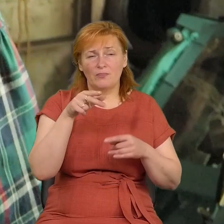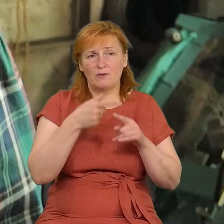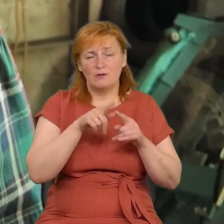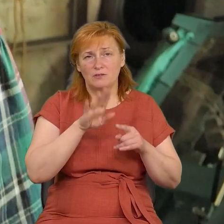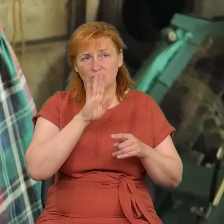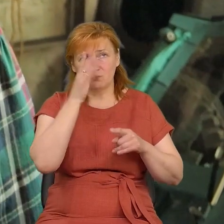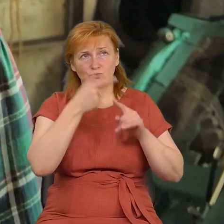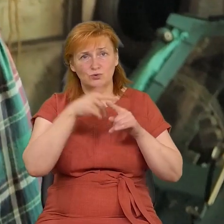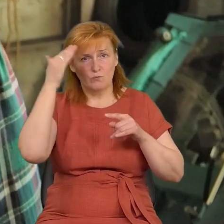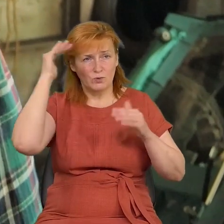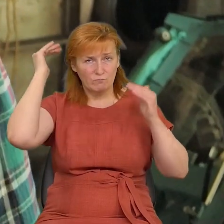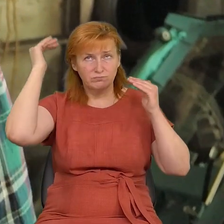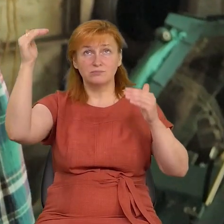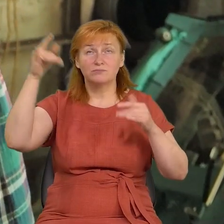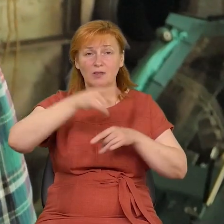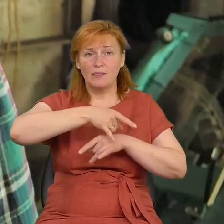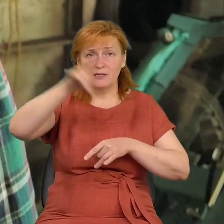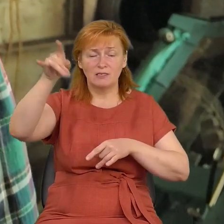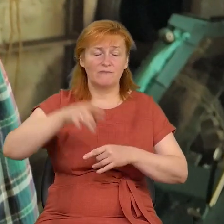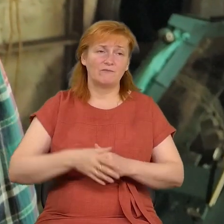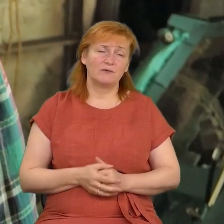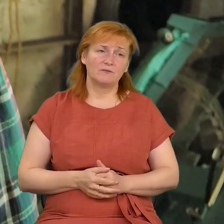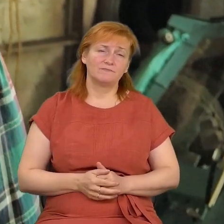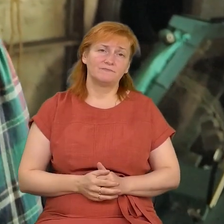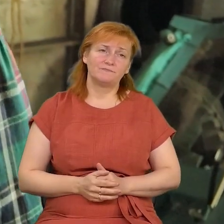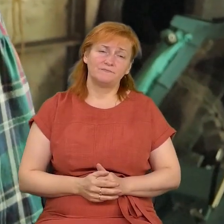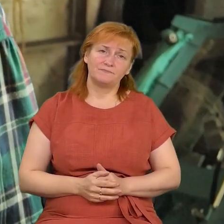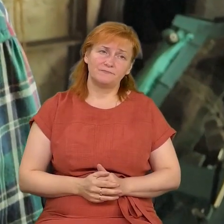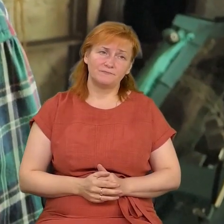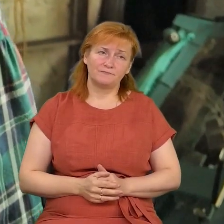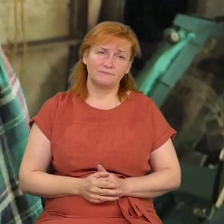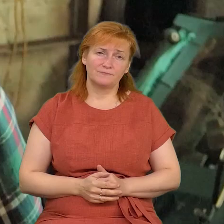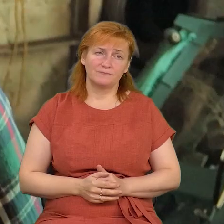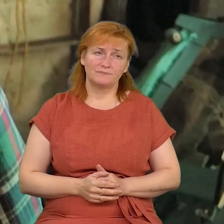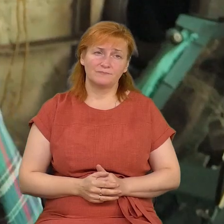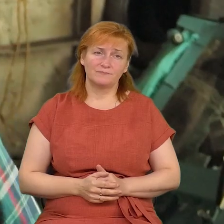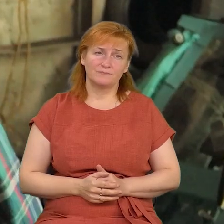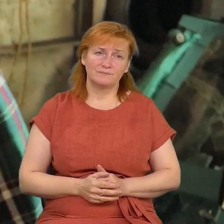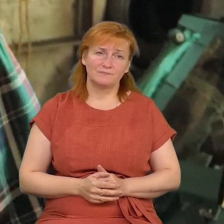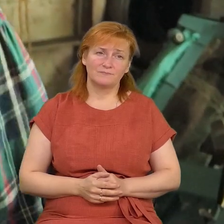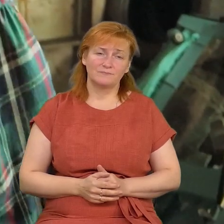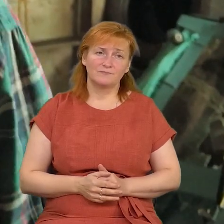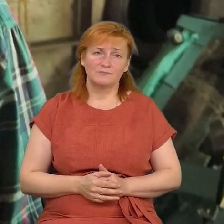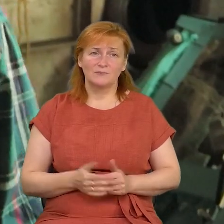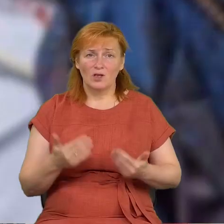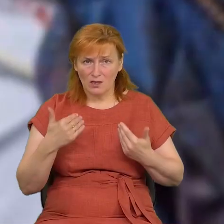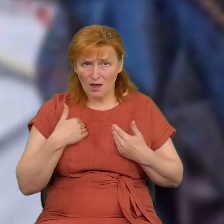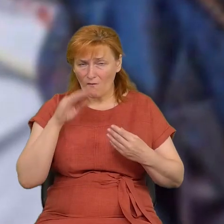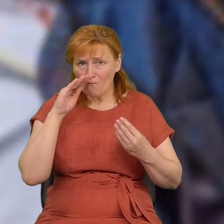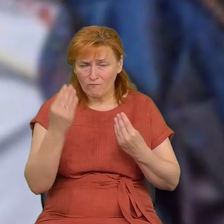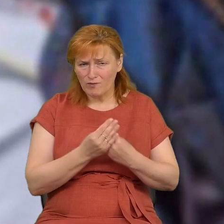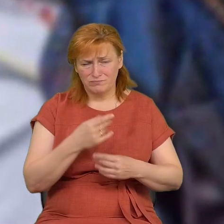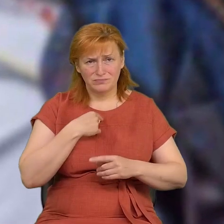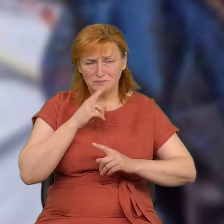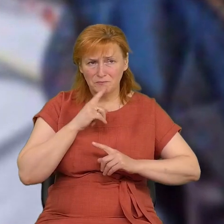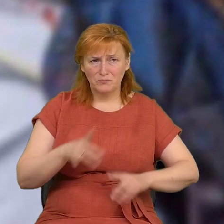уші не обсмалював своїм вихлопом. І я б йому що, хавався кудись? Ні. Оце